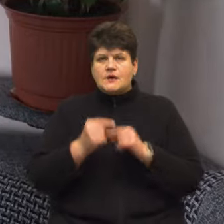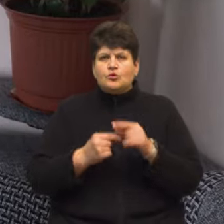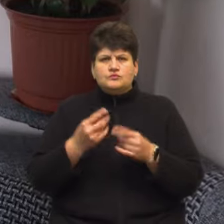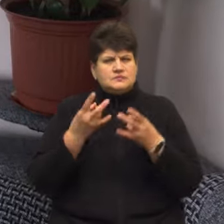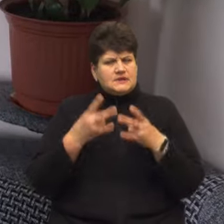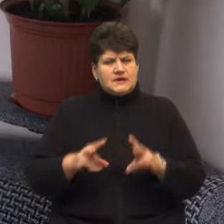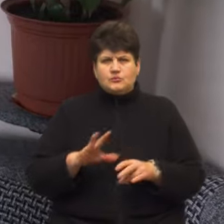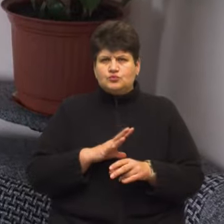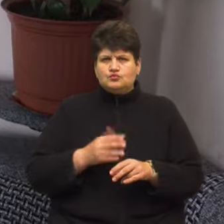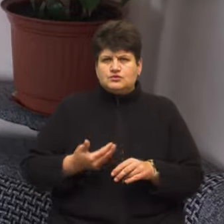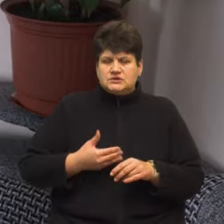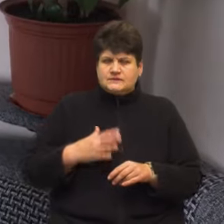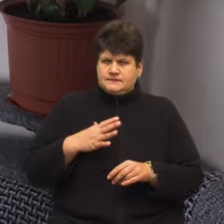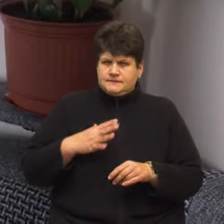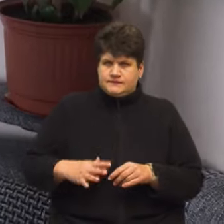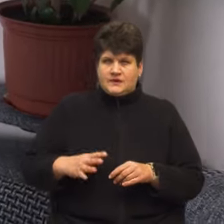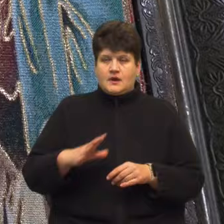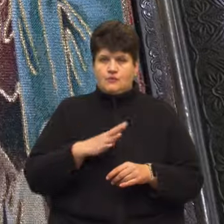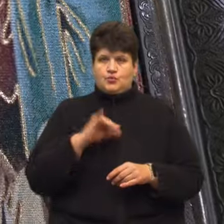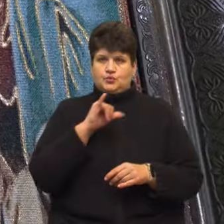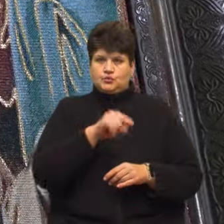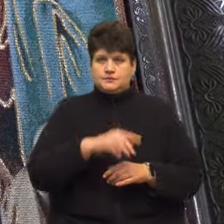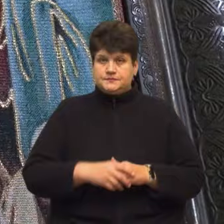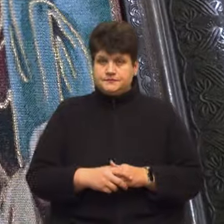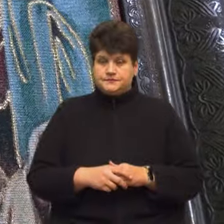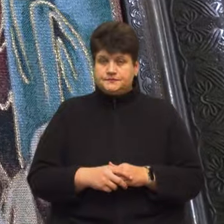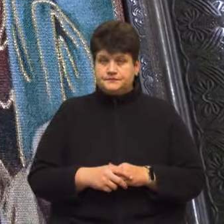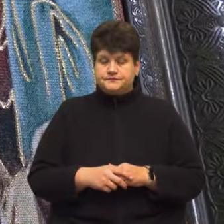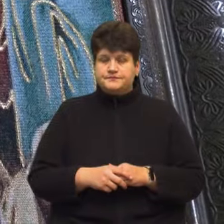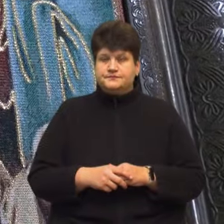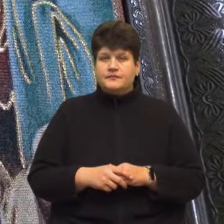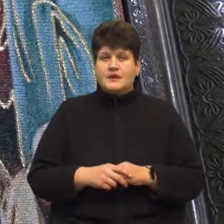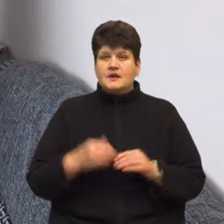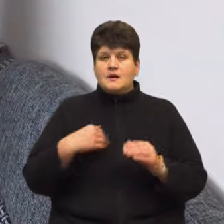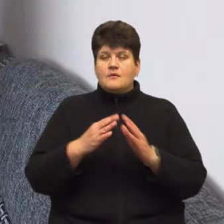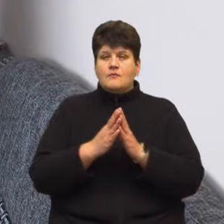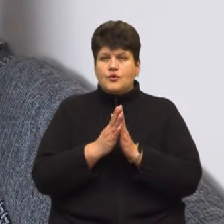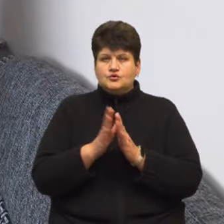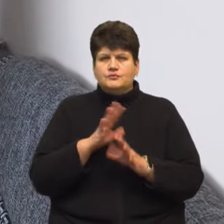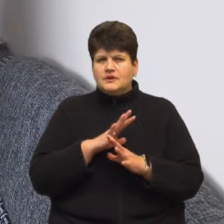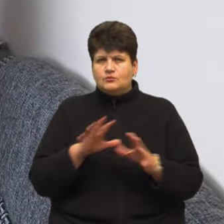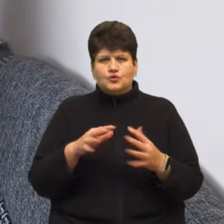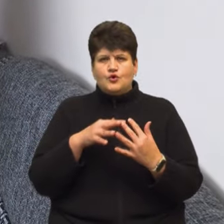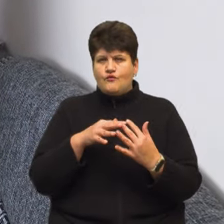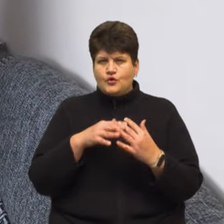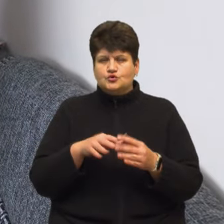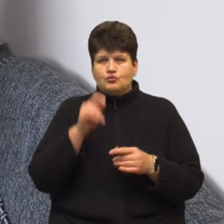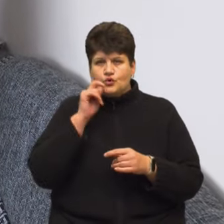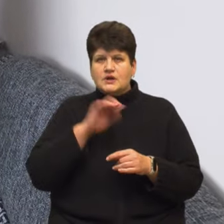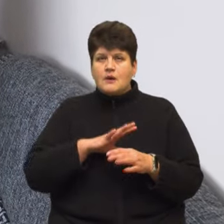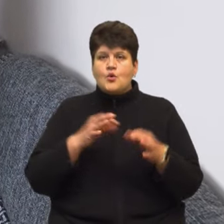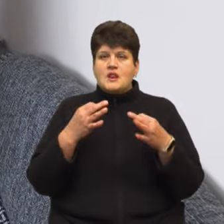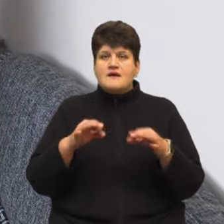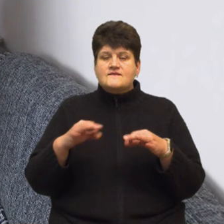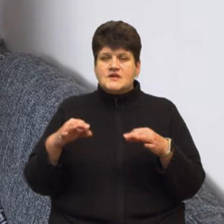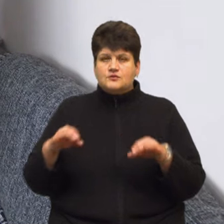пережити випробувань, які випали на її долю. Ми маємося до спокій, щоб не було війни, щоб вже Україна була вільна, щоб